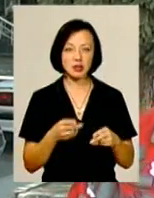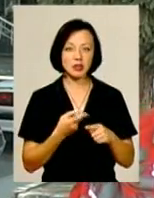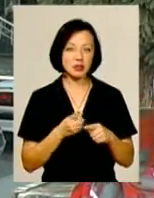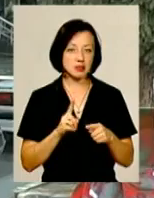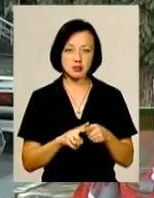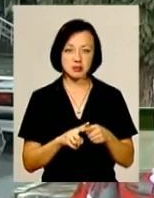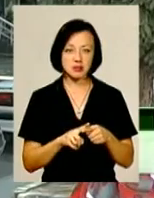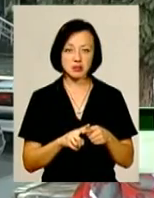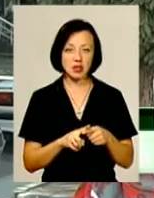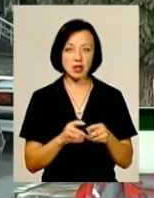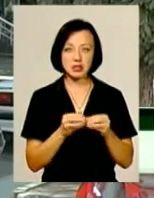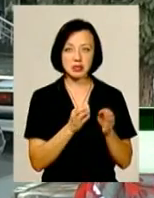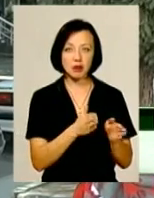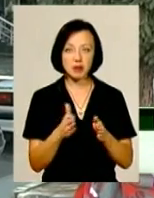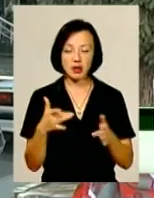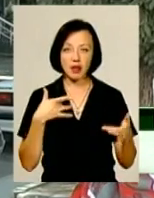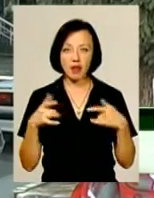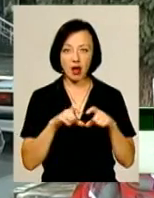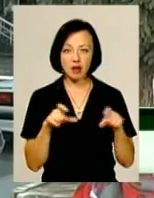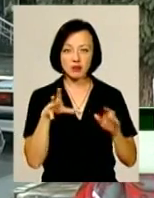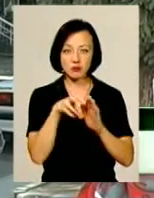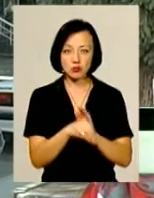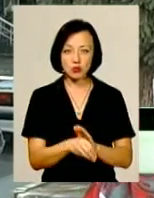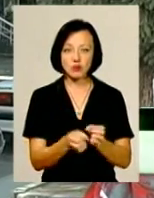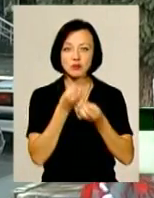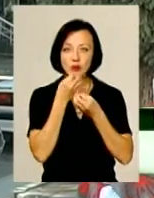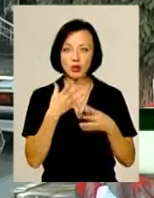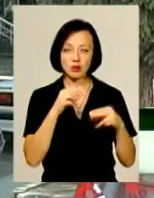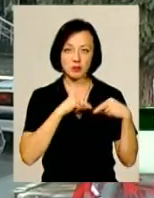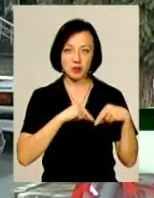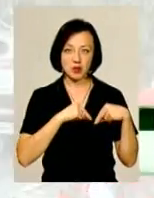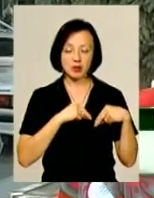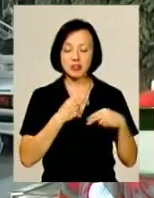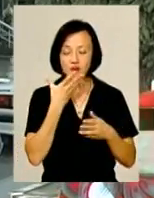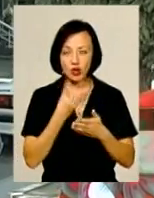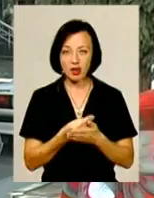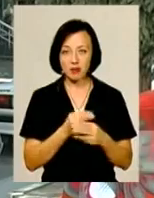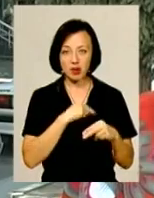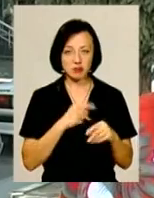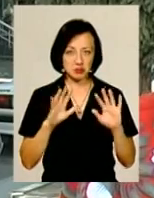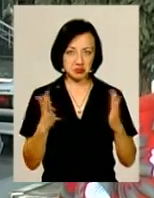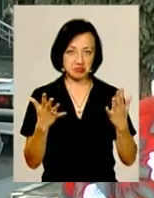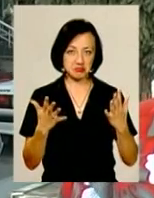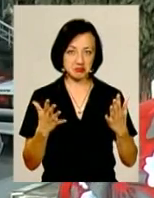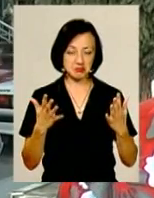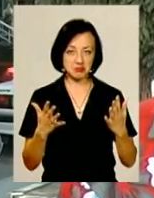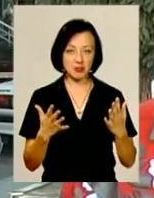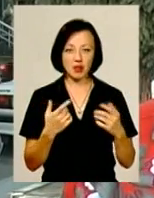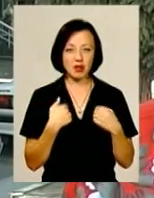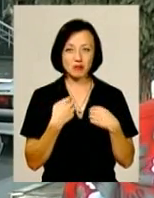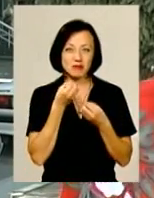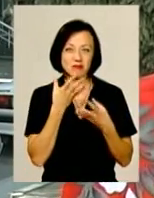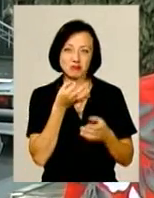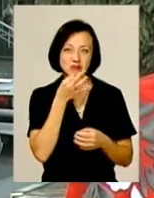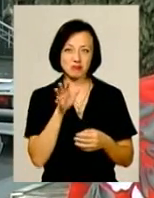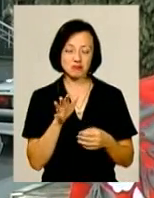стабільний театр, який вийшов в гарне, хороше русло своєї праці, і тут раптом така подія. Я сприйняв це не з позитиву,